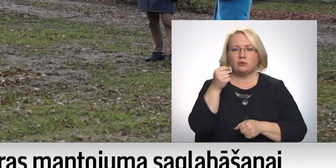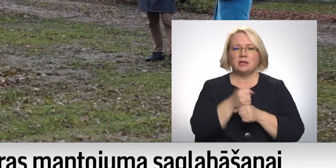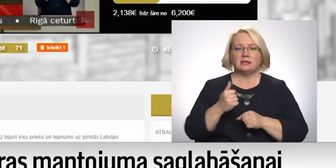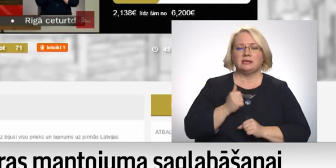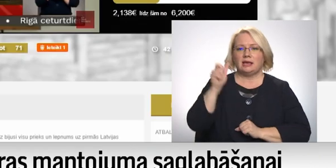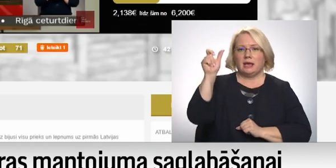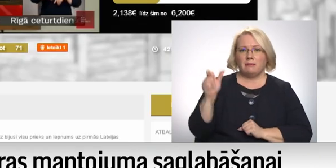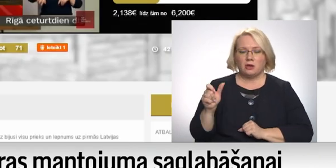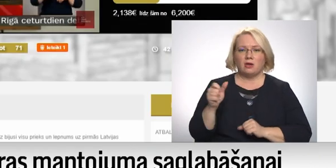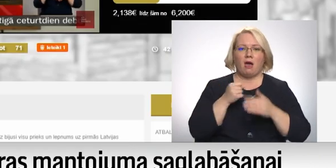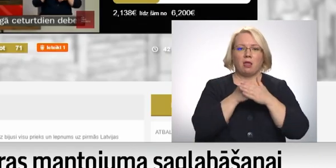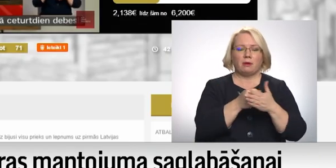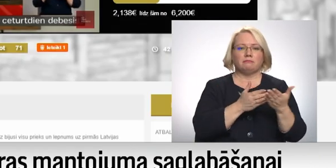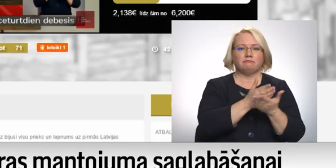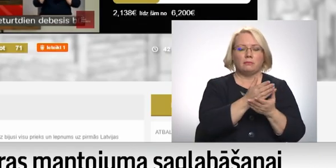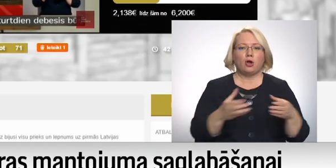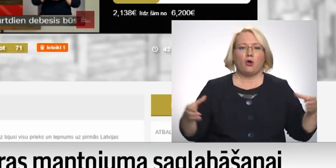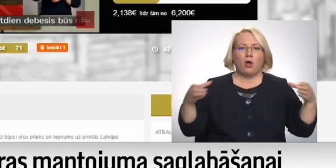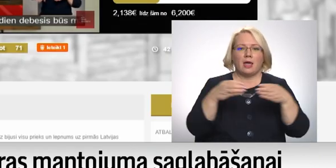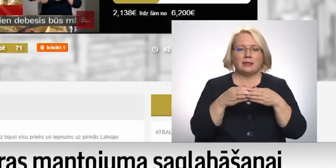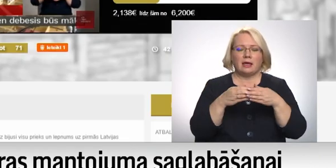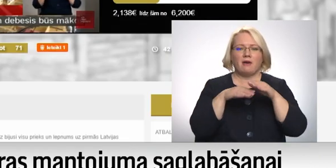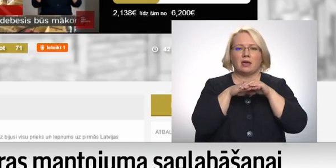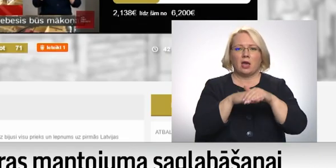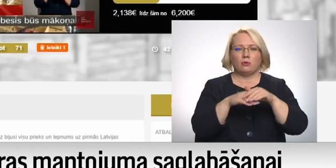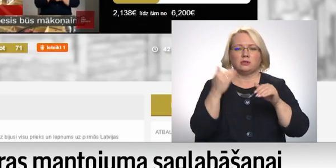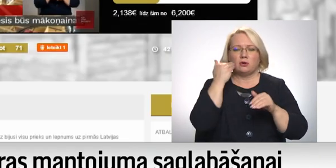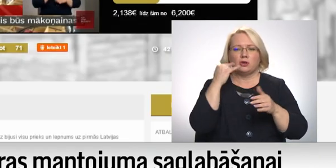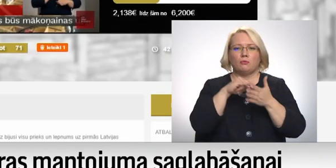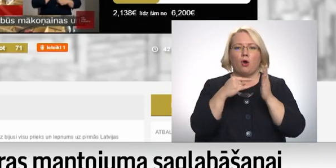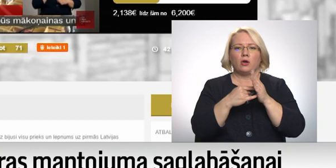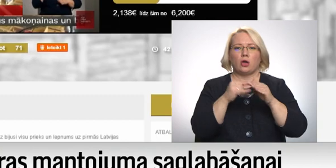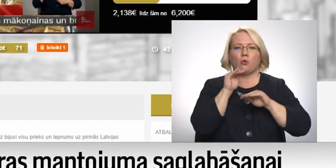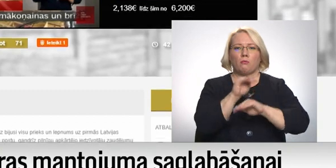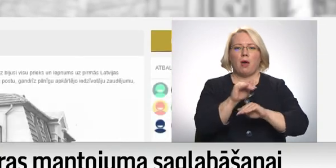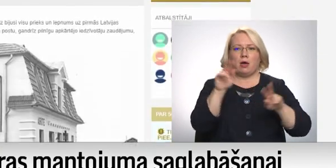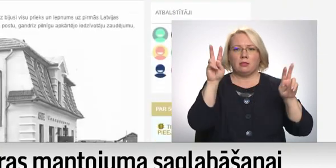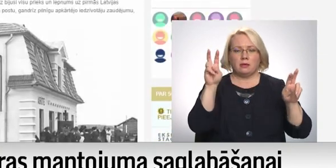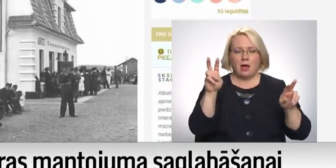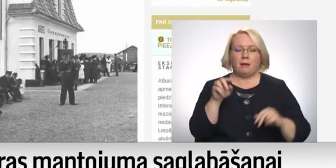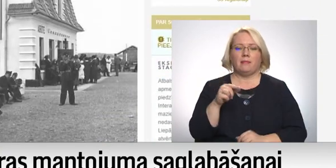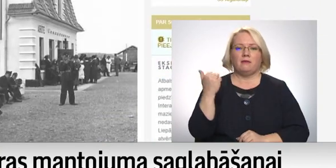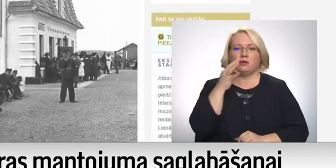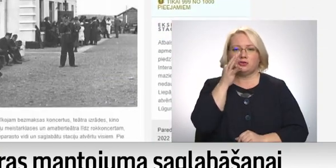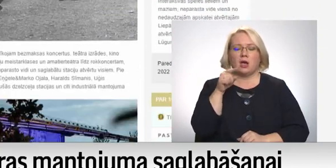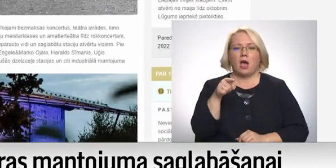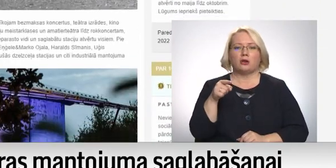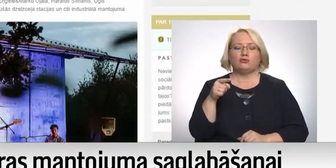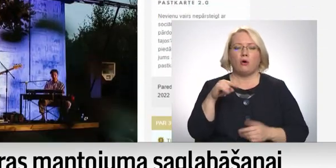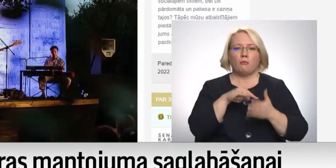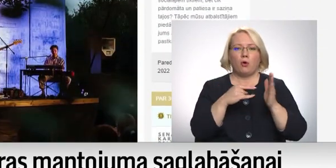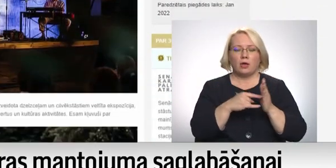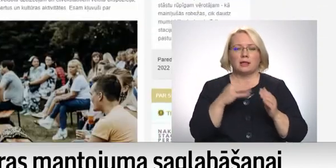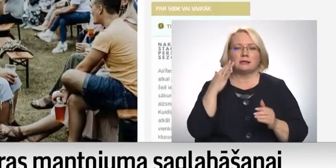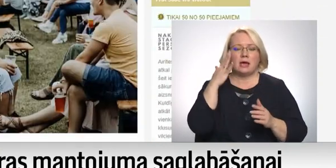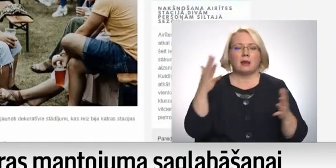atbalsta vērsies kolektīvā ieguldījuma platformā Projekta banka. Ar šo projektu mēs ceram ne tikai izglābt šo